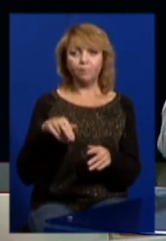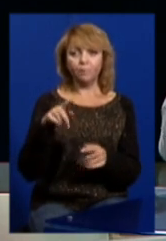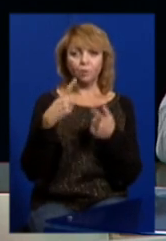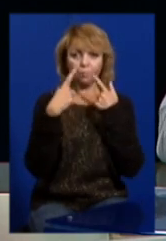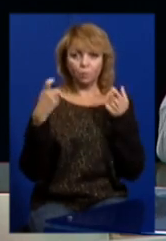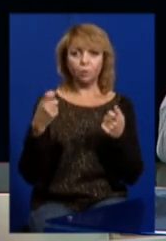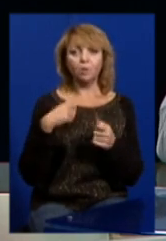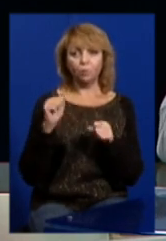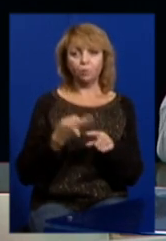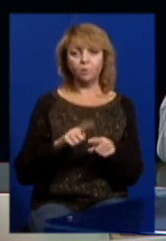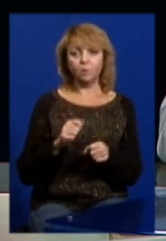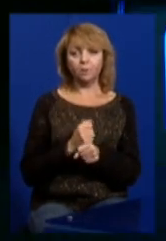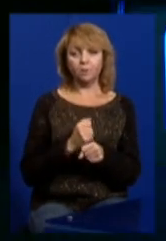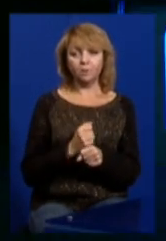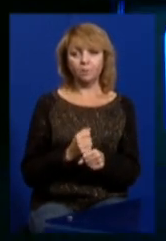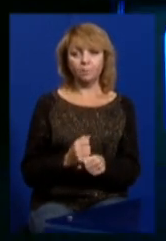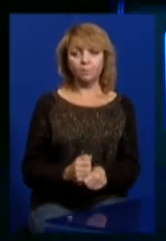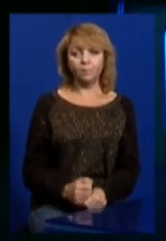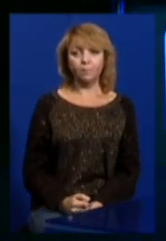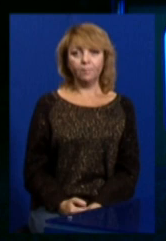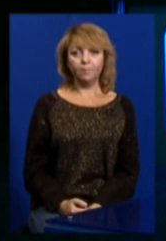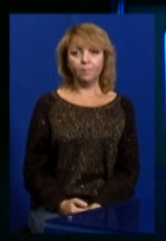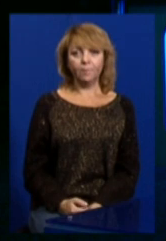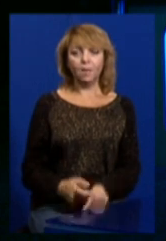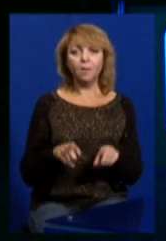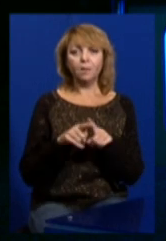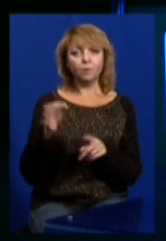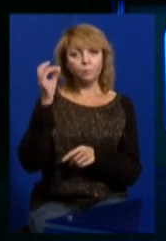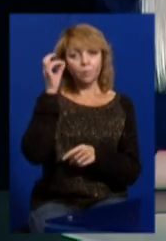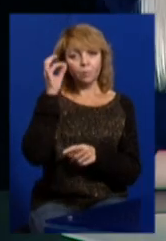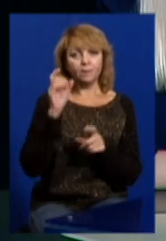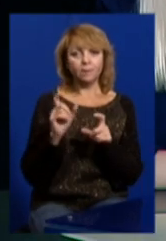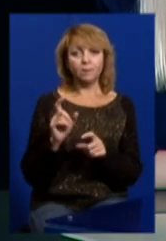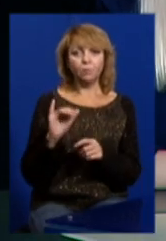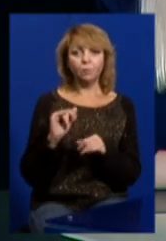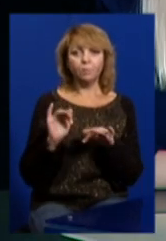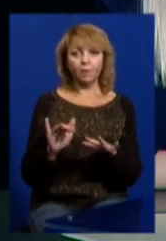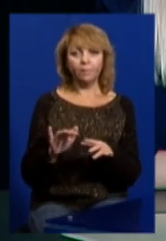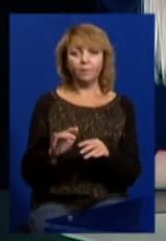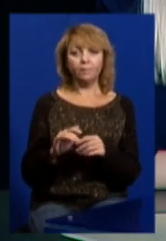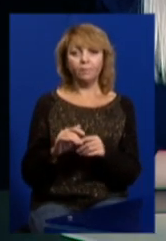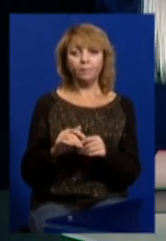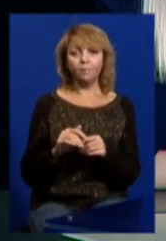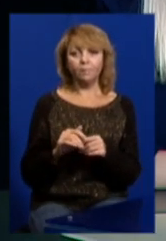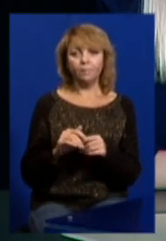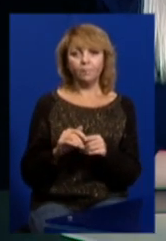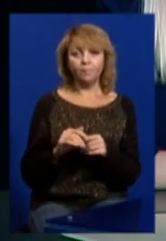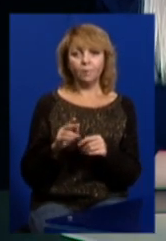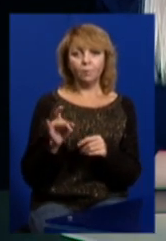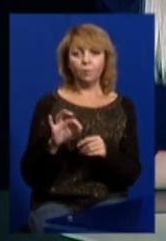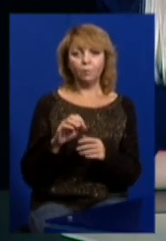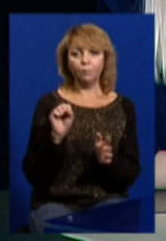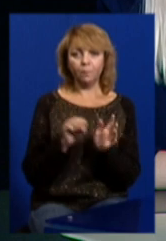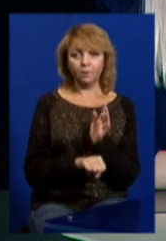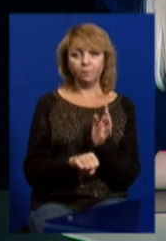проголошу, тоді я можу це зробити. А до того ніяк. Також згадую засідання у справі, резонансної справі, про